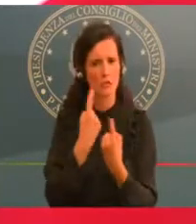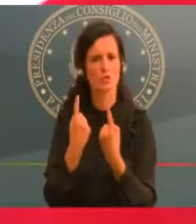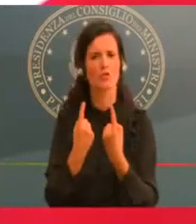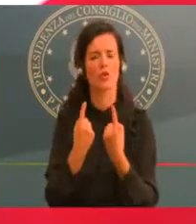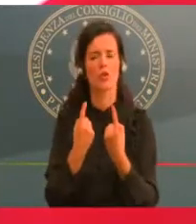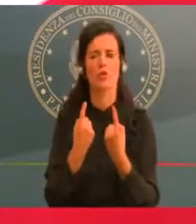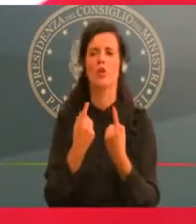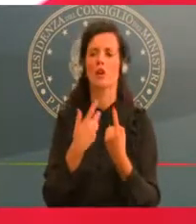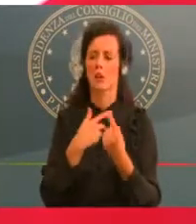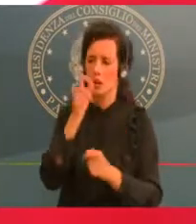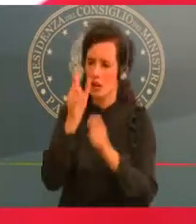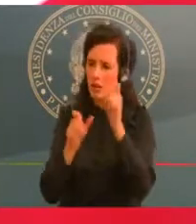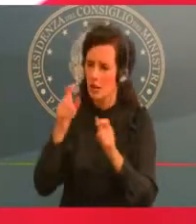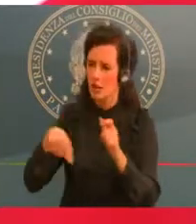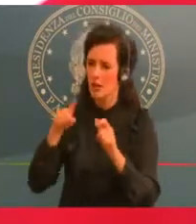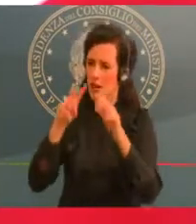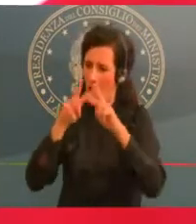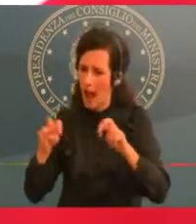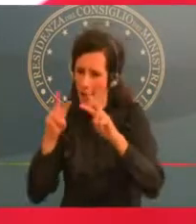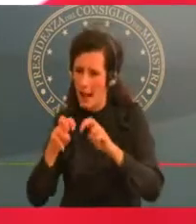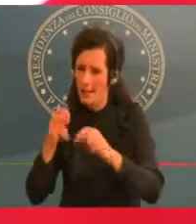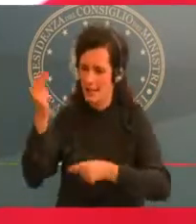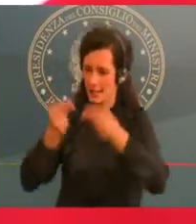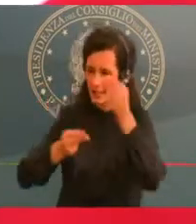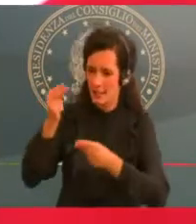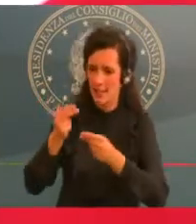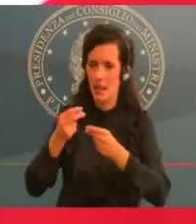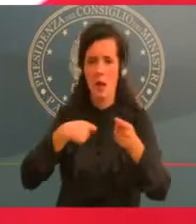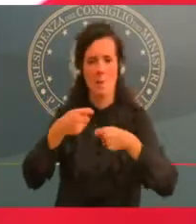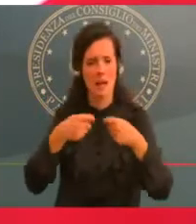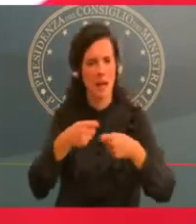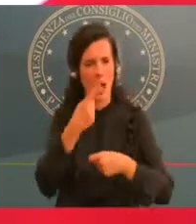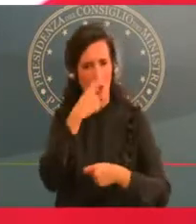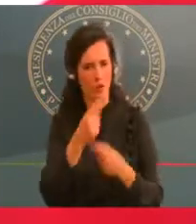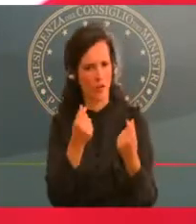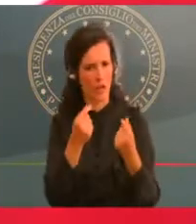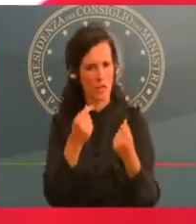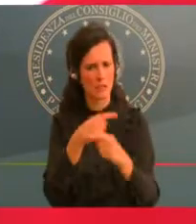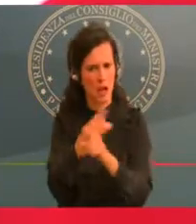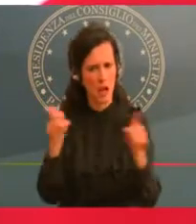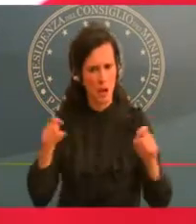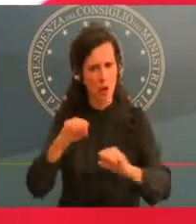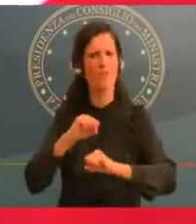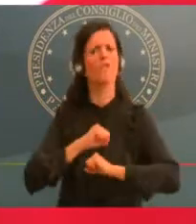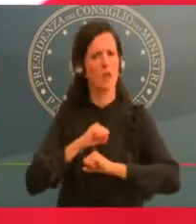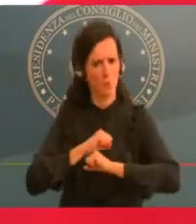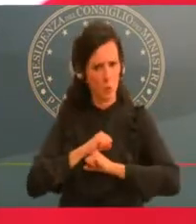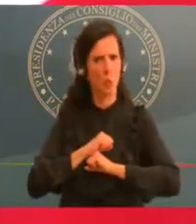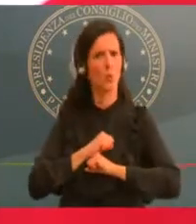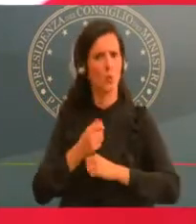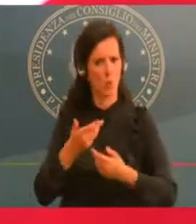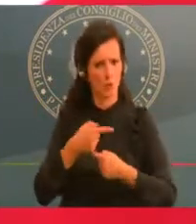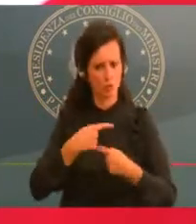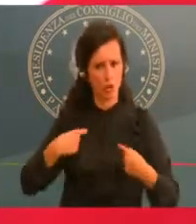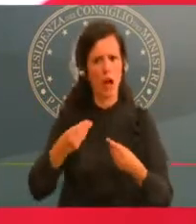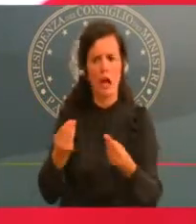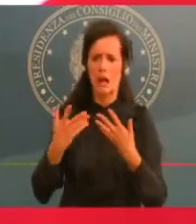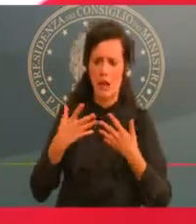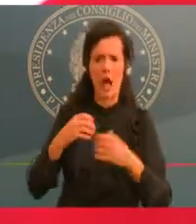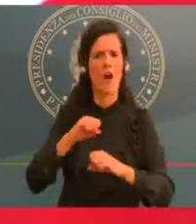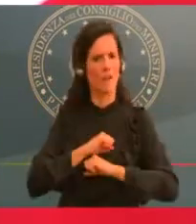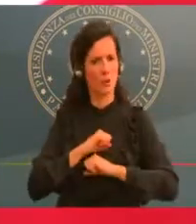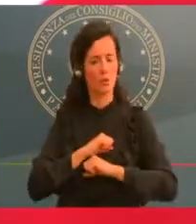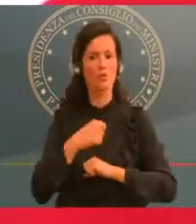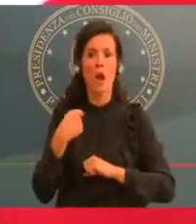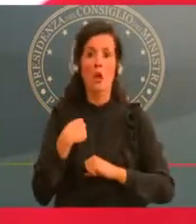È un segnale importante. Io non ho la palla di vetro per dire se dovremmo rivedere le stime che lei sa sono intorno al